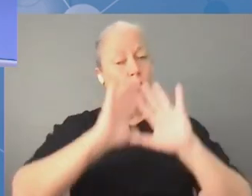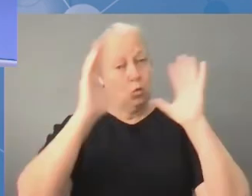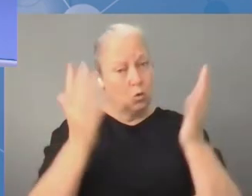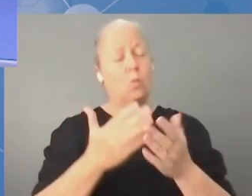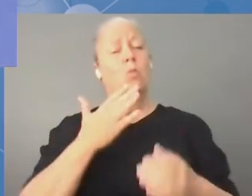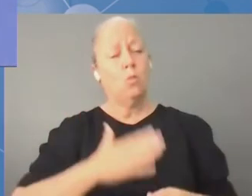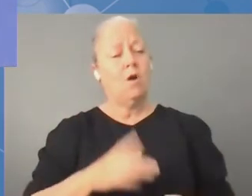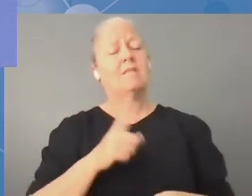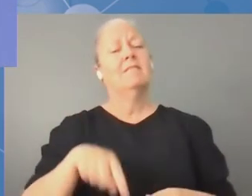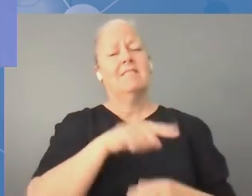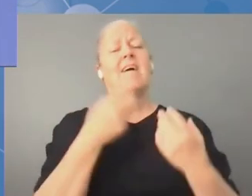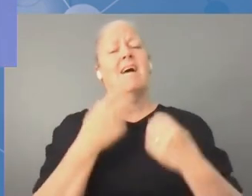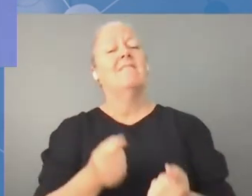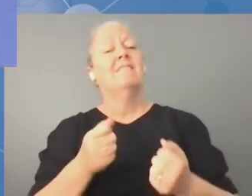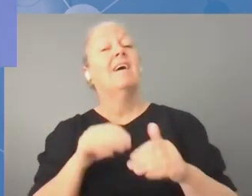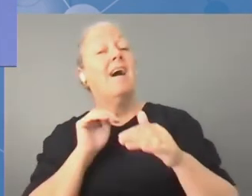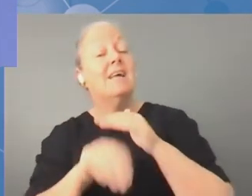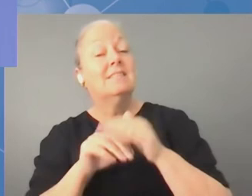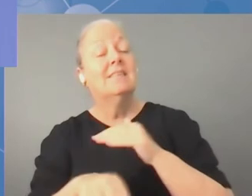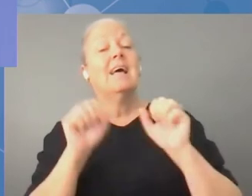siebie i o bliskich. Dziękuję bardzo.